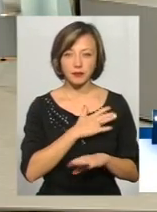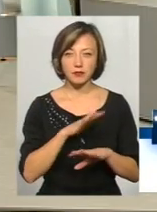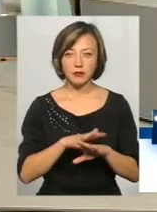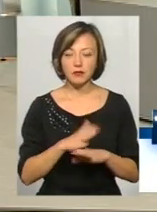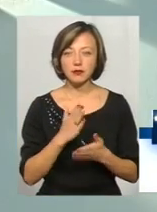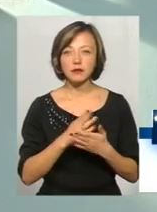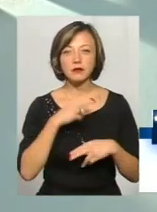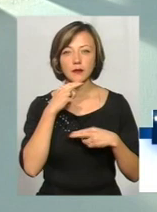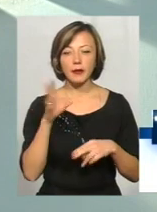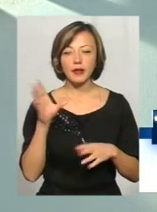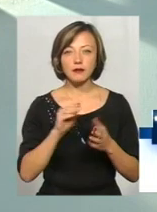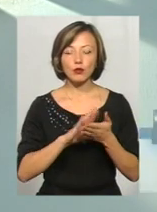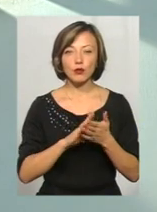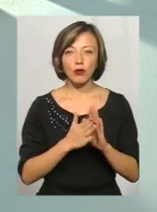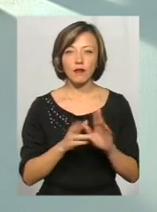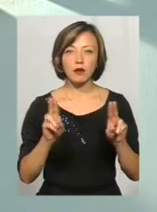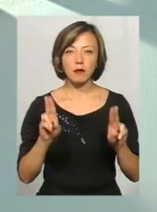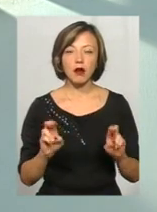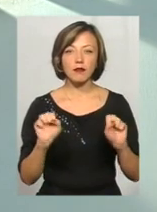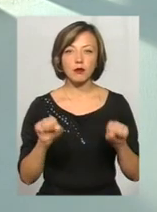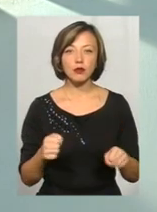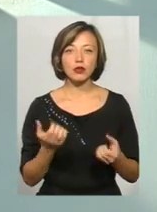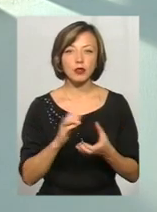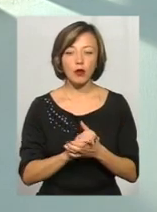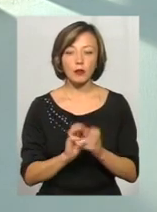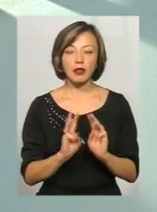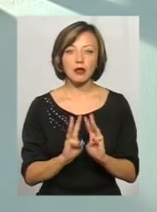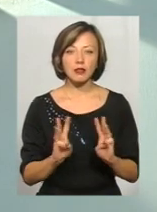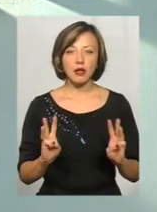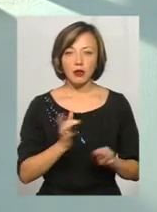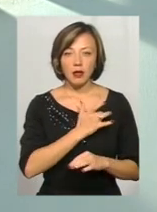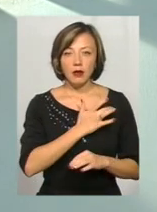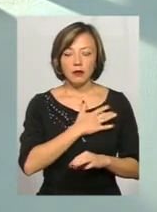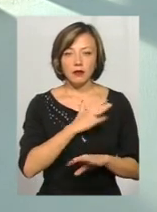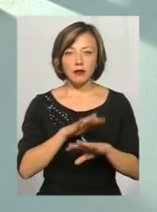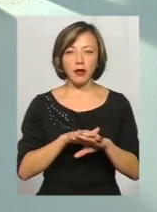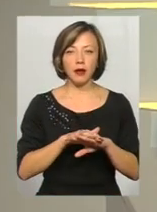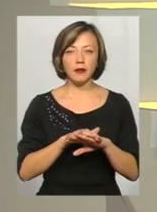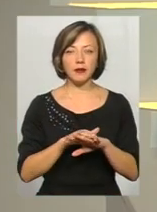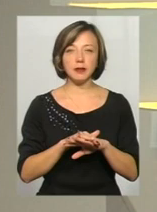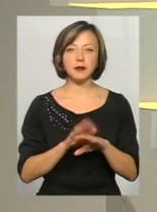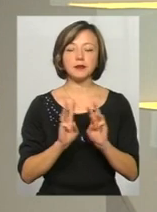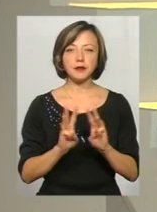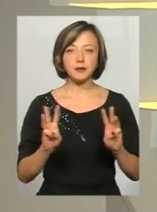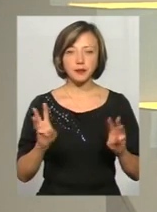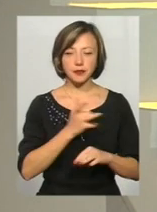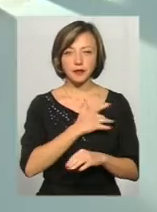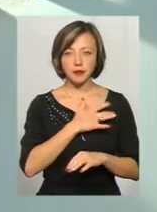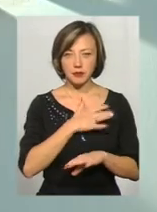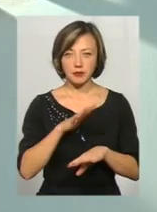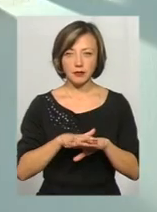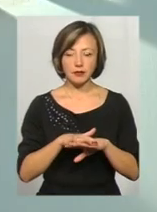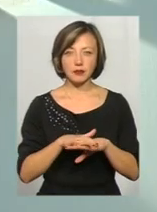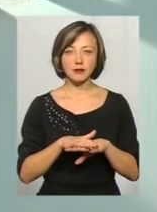всі умови і правила, він може з ними ознайомитись на сайті Приватбанку. Це ж таке на сайті? Незвичайно на сайті, тому